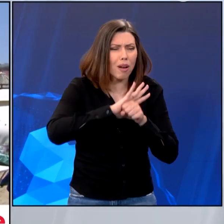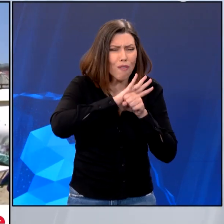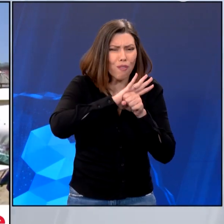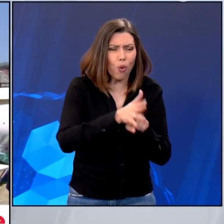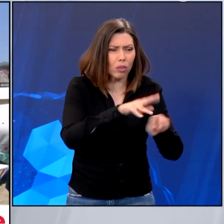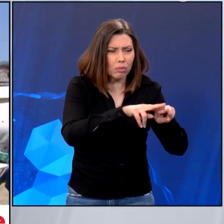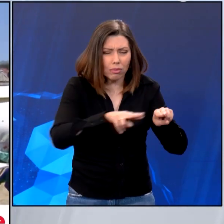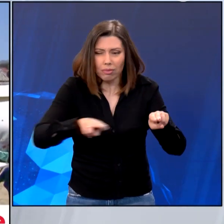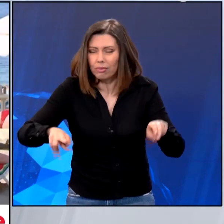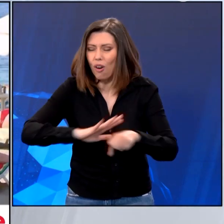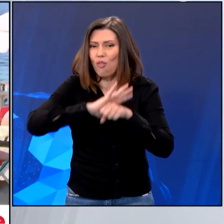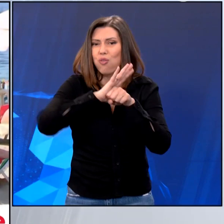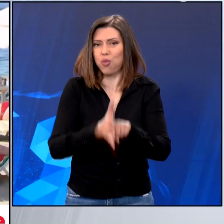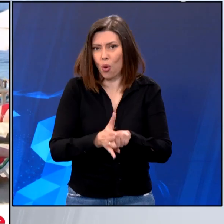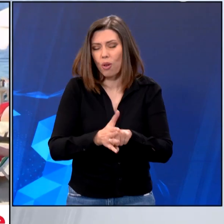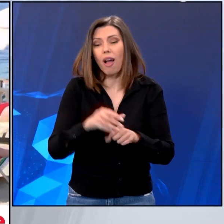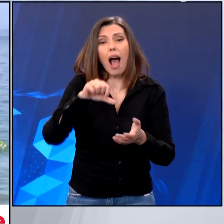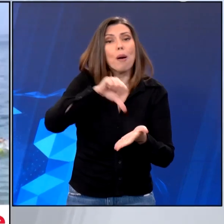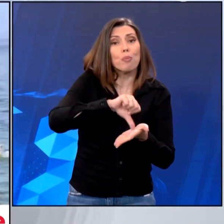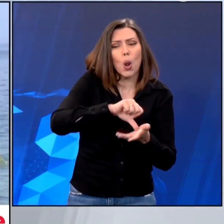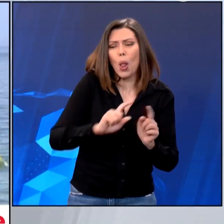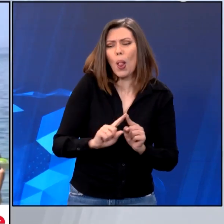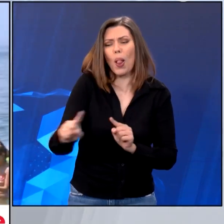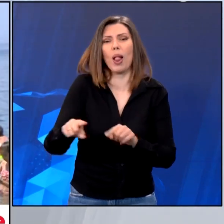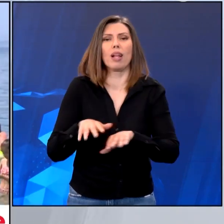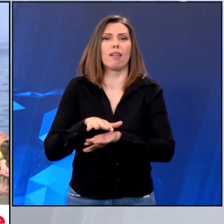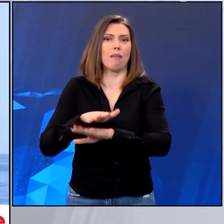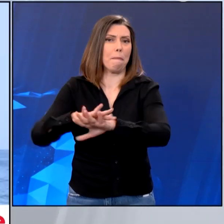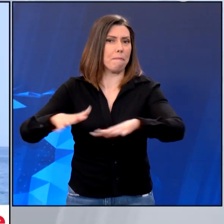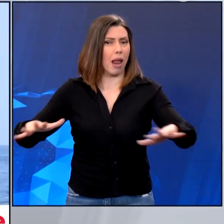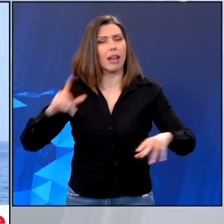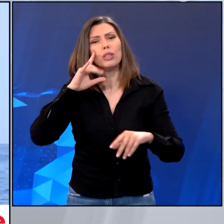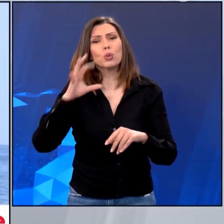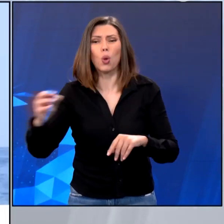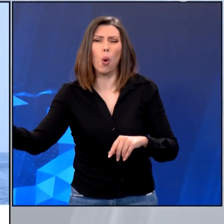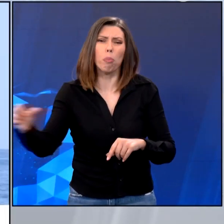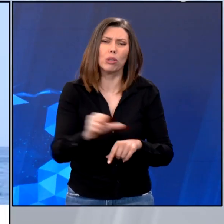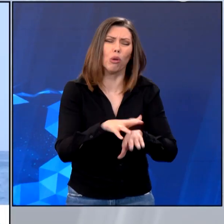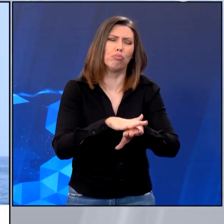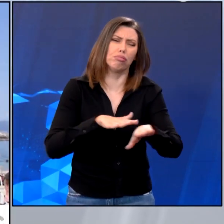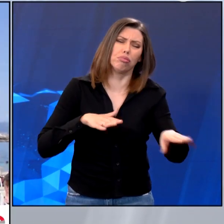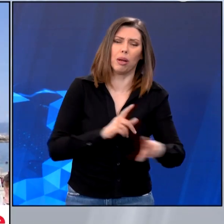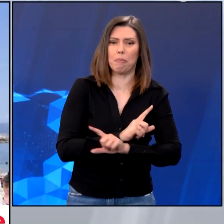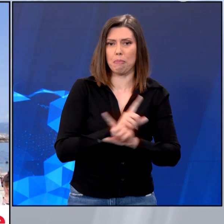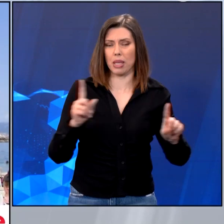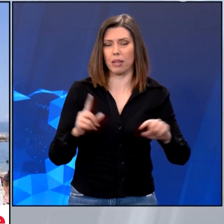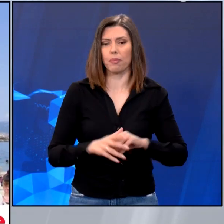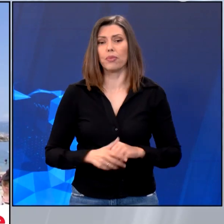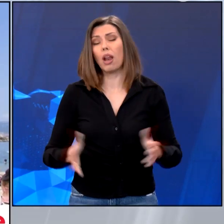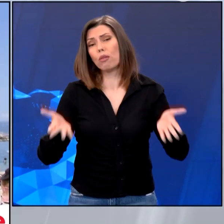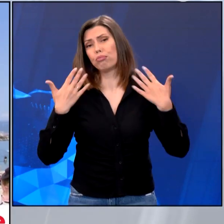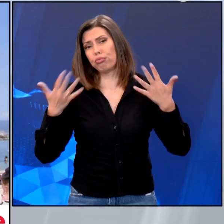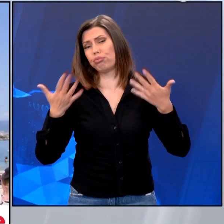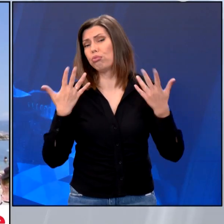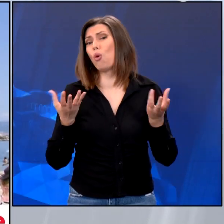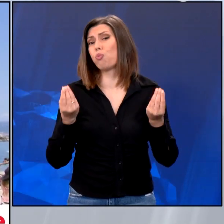Οι Θεσσαλονικοί και σήμερα επέλεξαν κοντινές παραλίες της Θεσσαλονίκης για να αποφύγουν με αυτόν τον τρόπο και την επιστροφή. Έχει πολύ ζεστό, ξεκίνησε